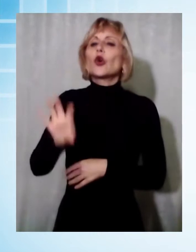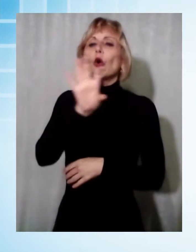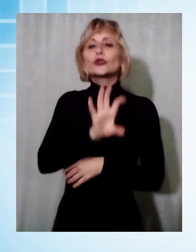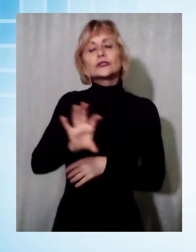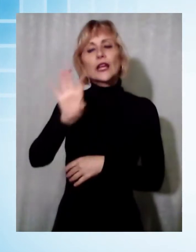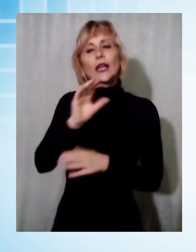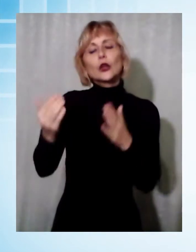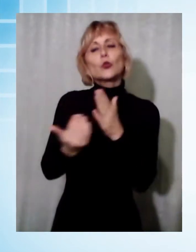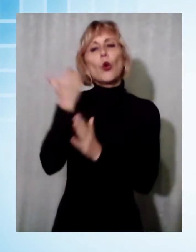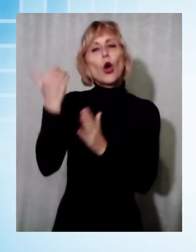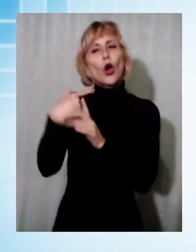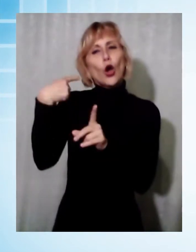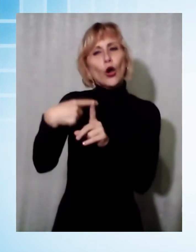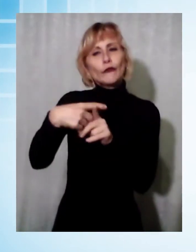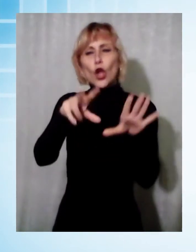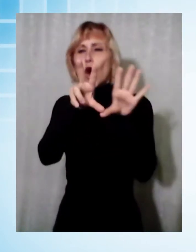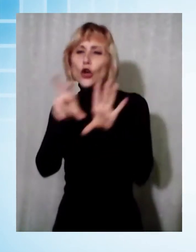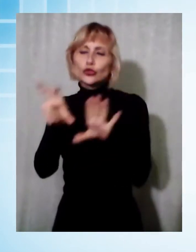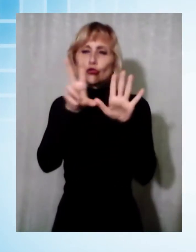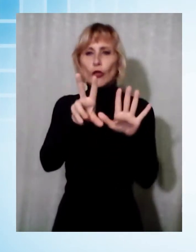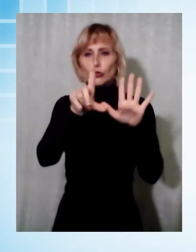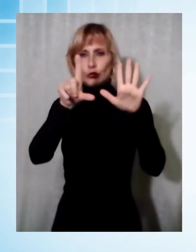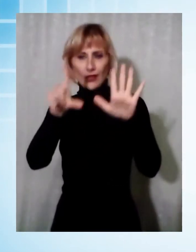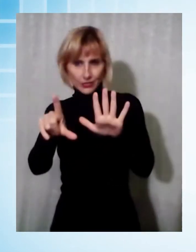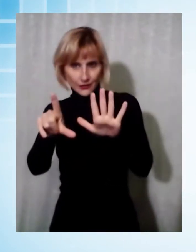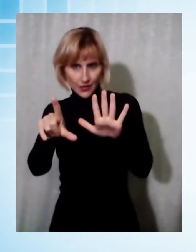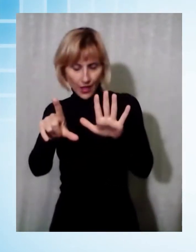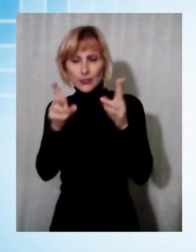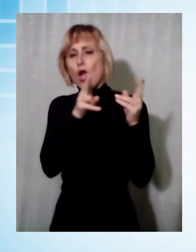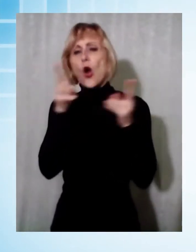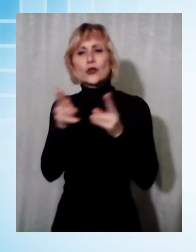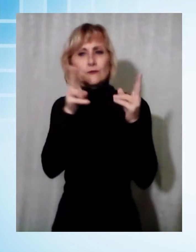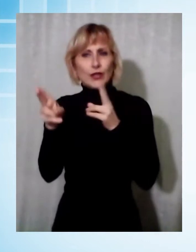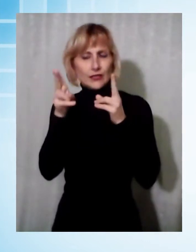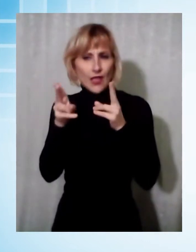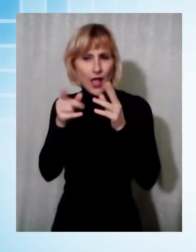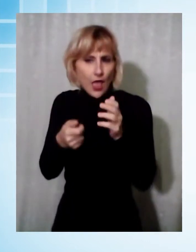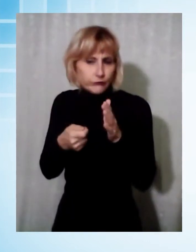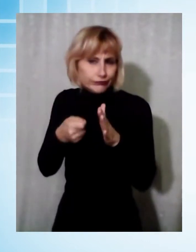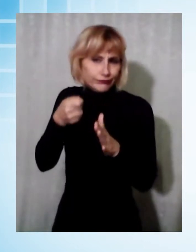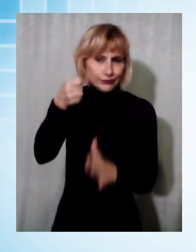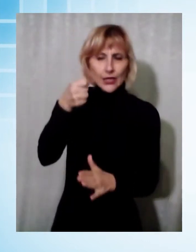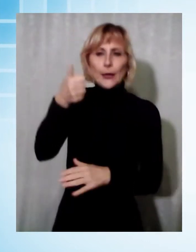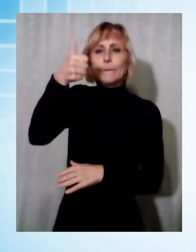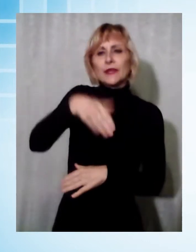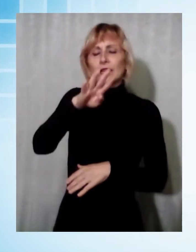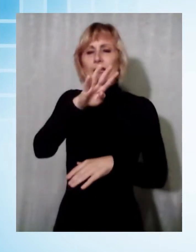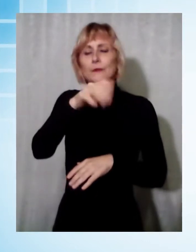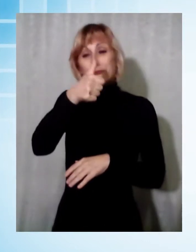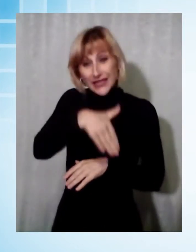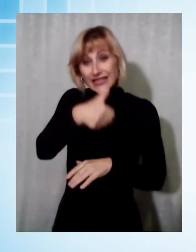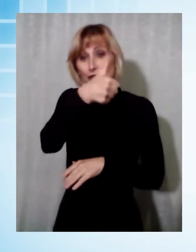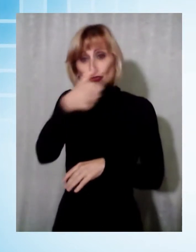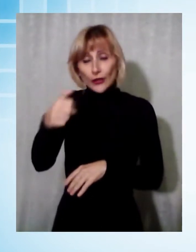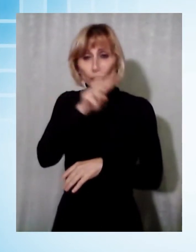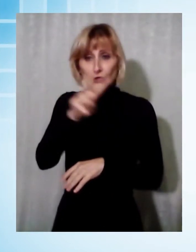887, aumentano i ricoveri che salgono a 1.122, 45 in più rispetto a ieri